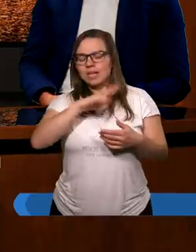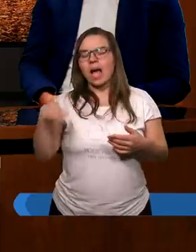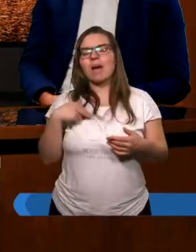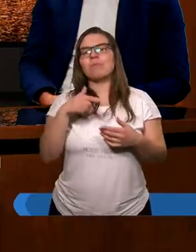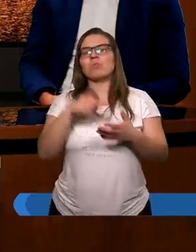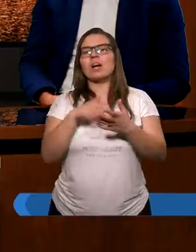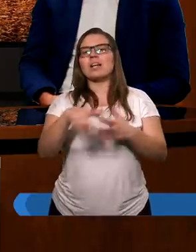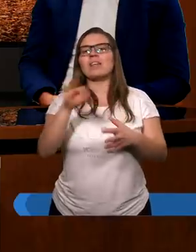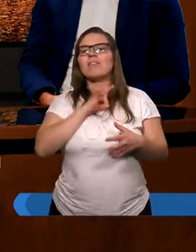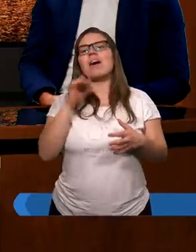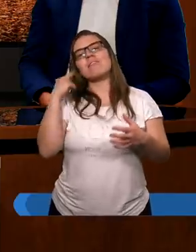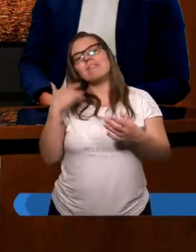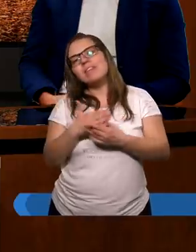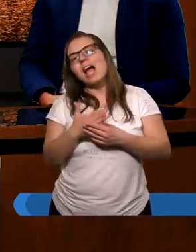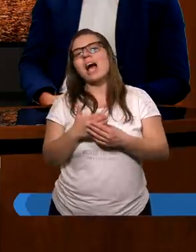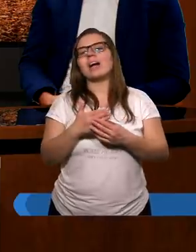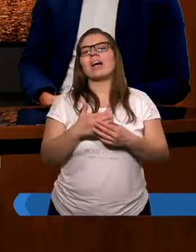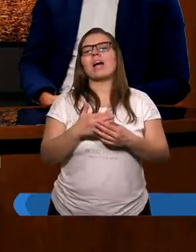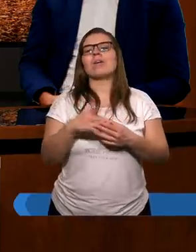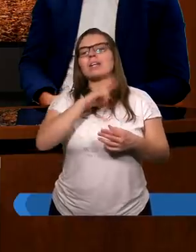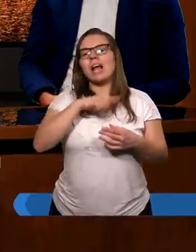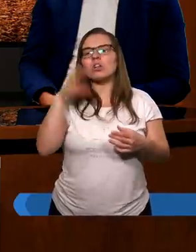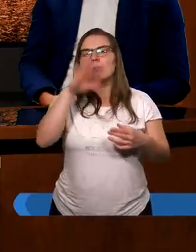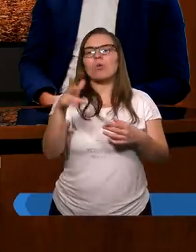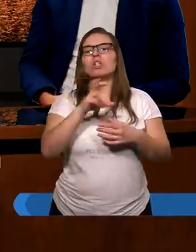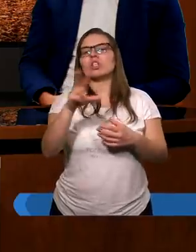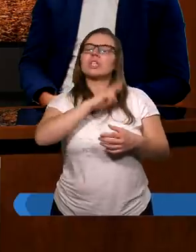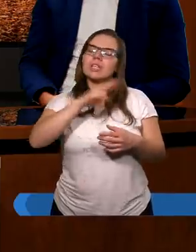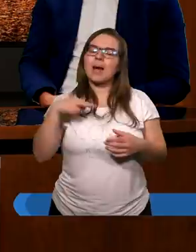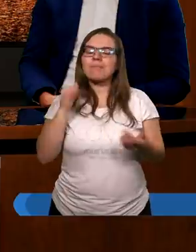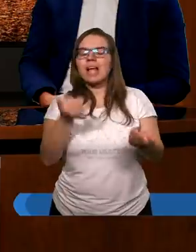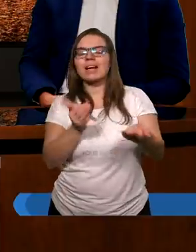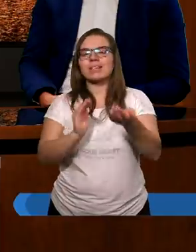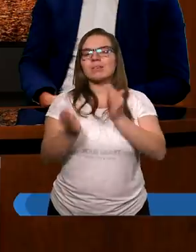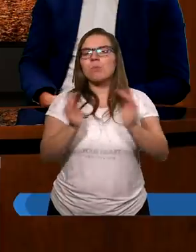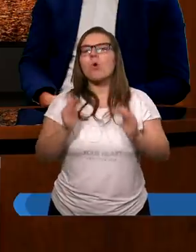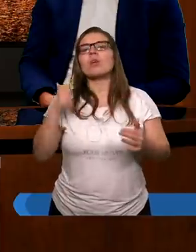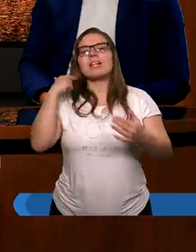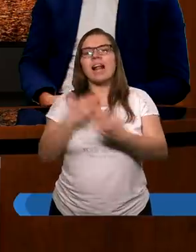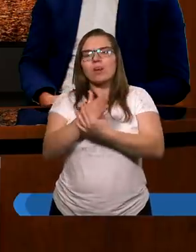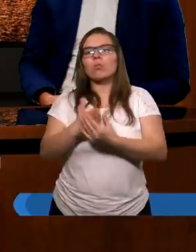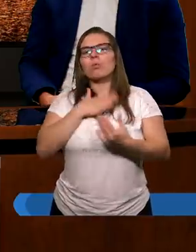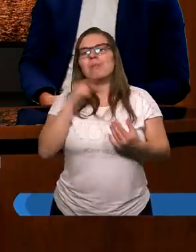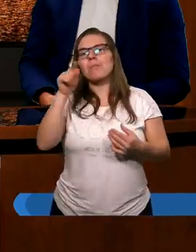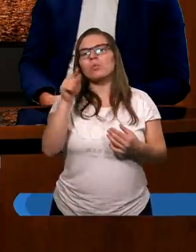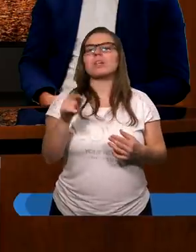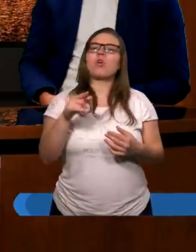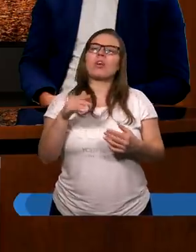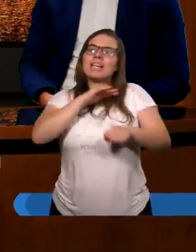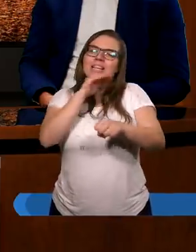nam wzmocnić naszą wiarę albo nas przyjrzeć do naszego Boga. Czy nam jakiś sposób zasługi u Niego jakieś